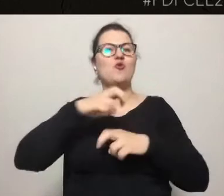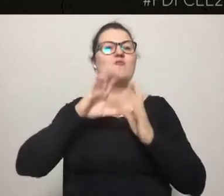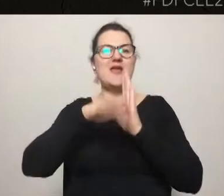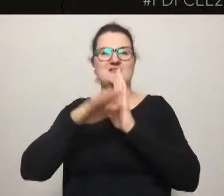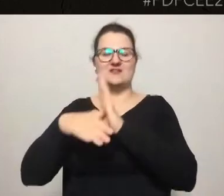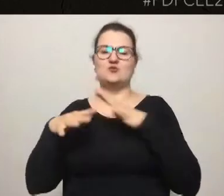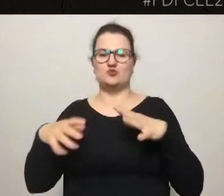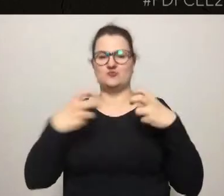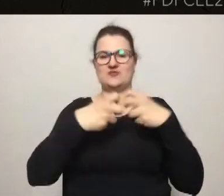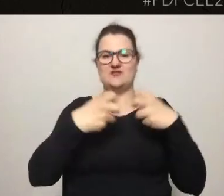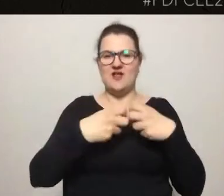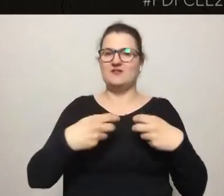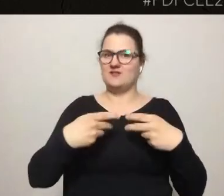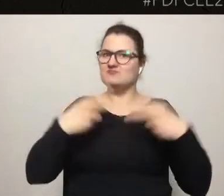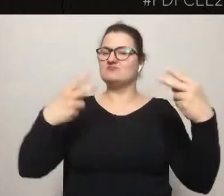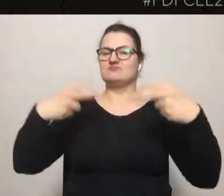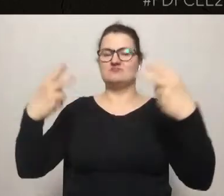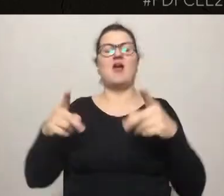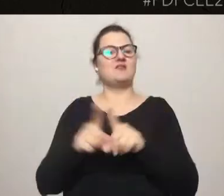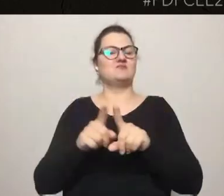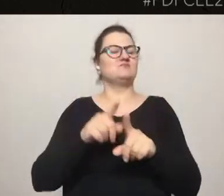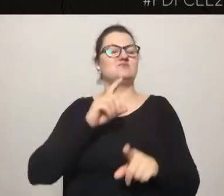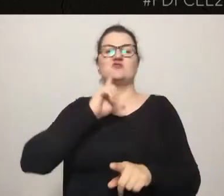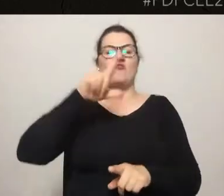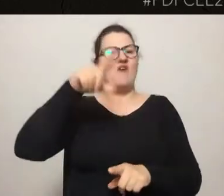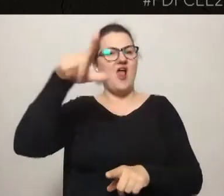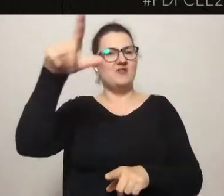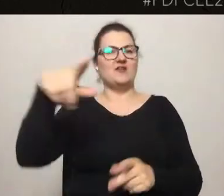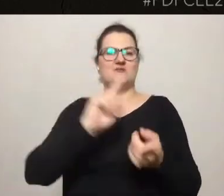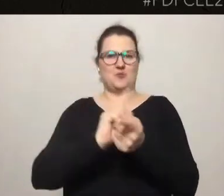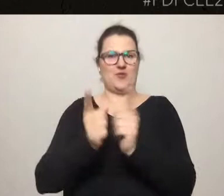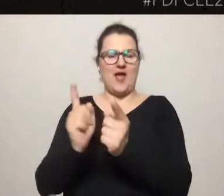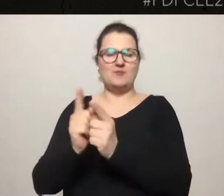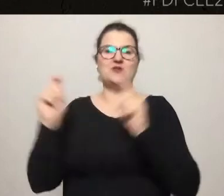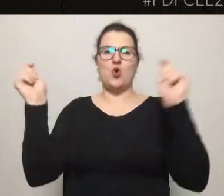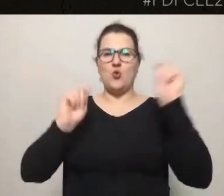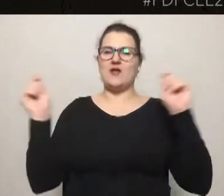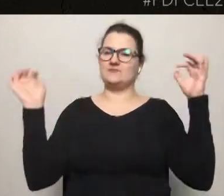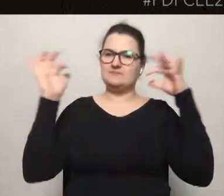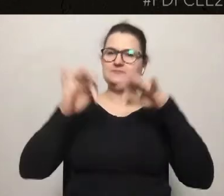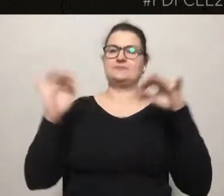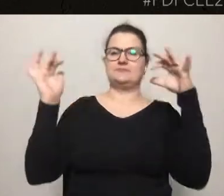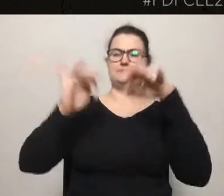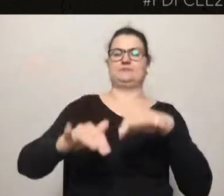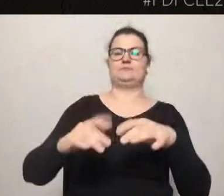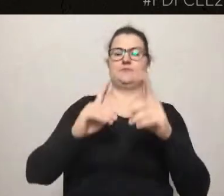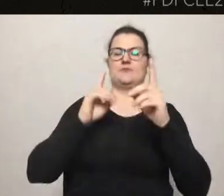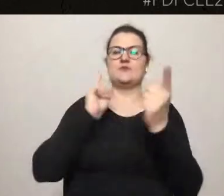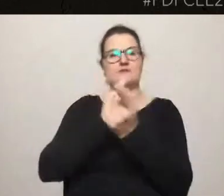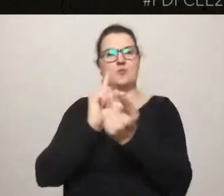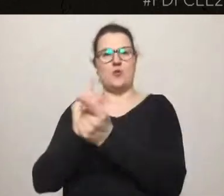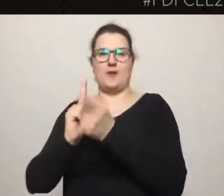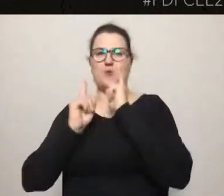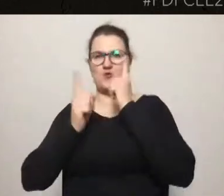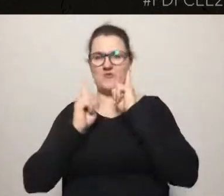tak i tak się spotykamy na kongresach, żeby porozmawiać twarzą w twarz. I to jest takie zagadnienie,